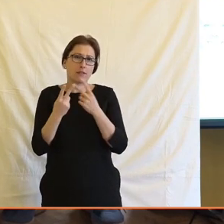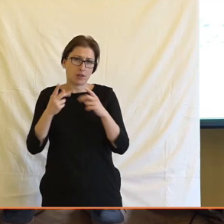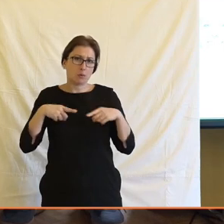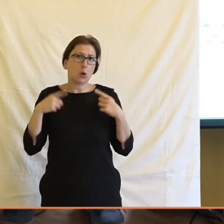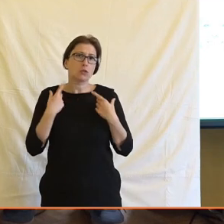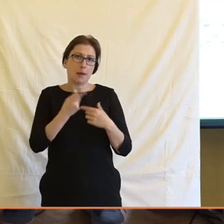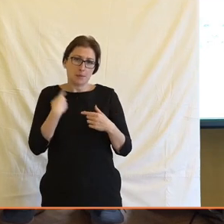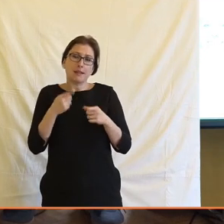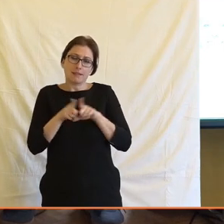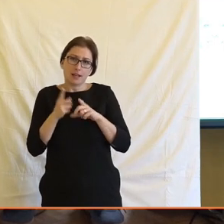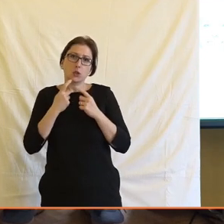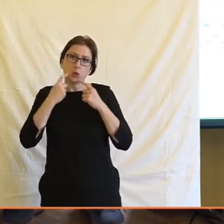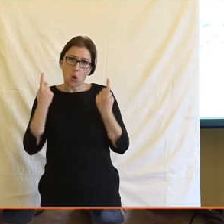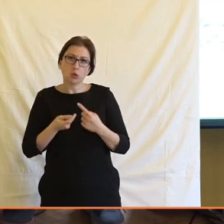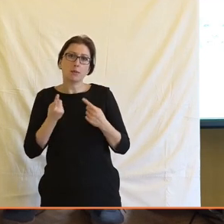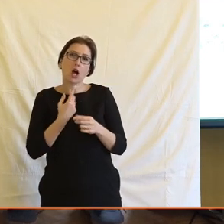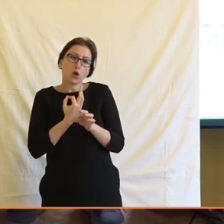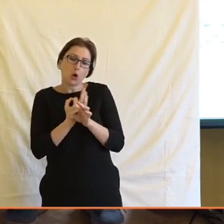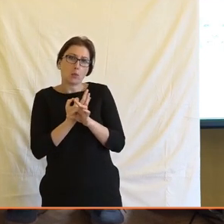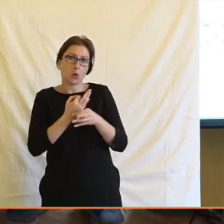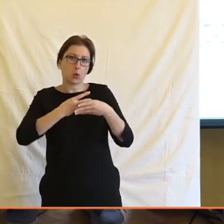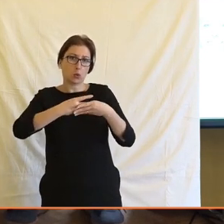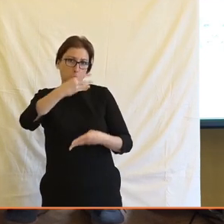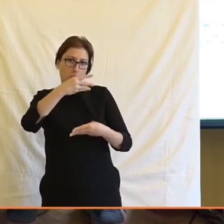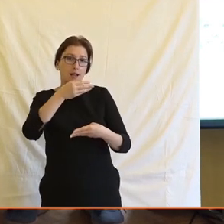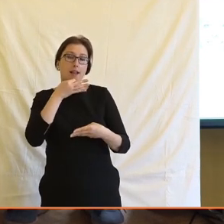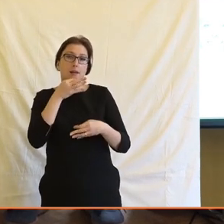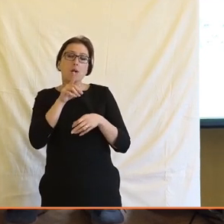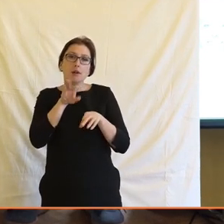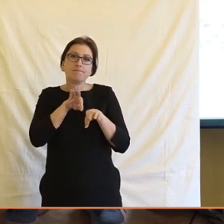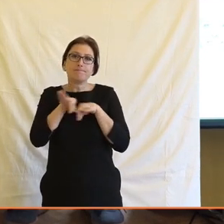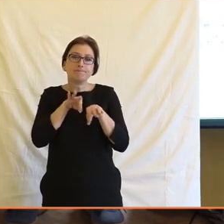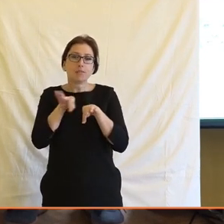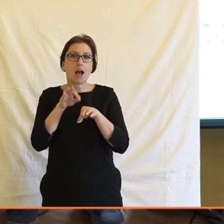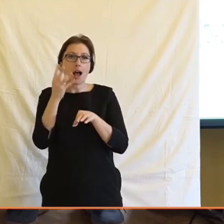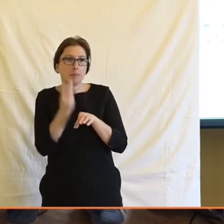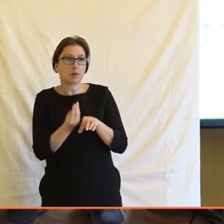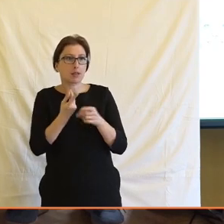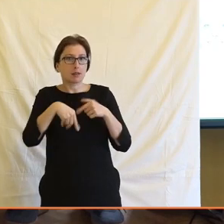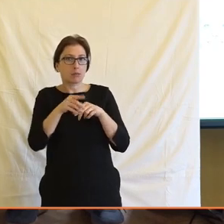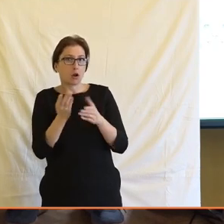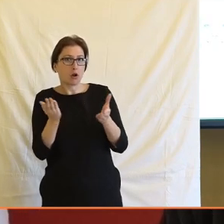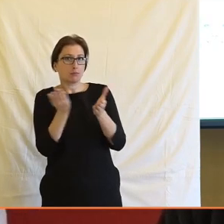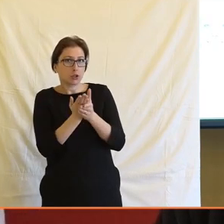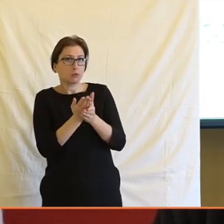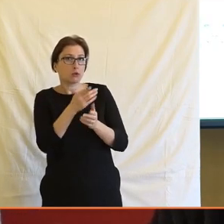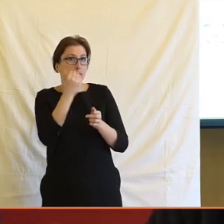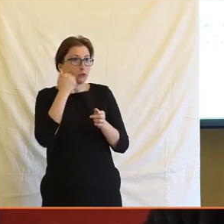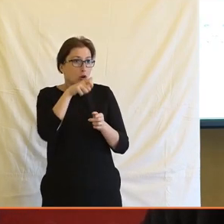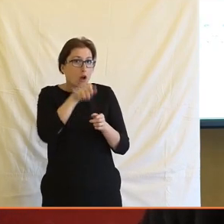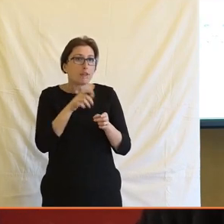taky skoro okolnosti experimentujeme, ale v případě, že budeme optimalizovat na klikance, tak to je jako špatné použití té technologie,